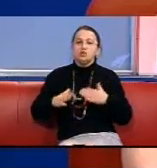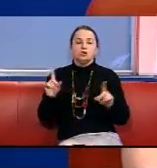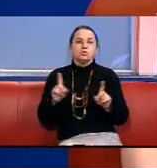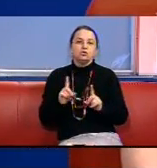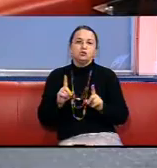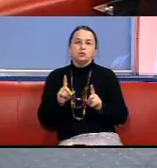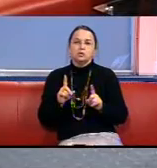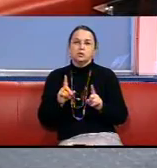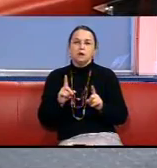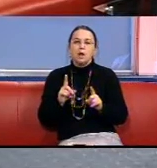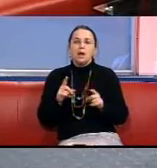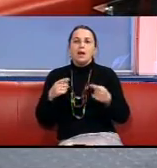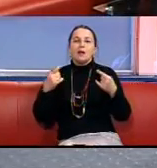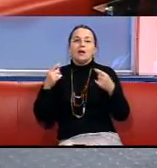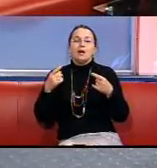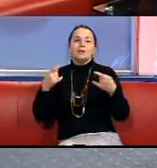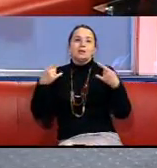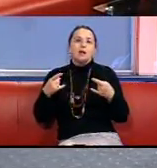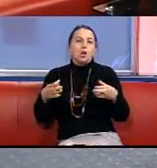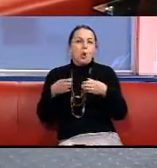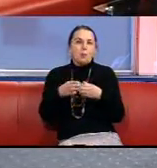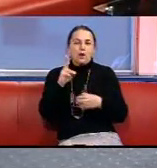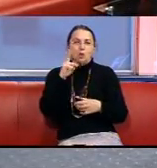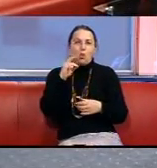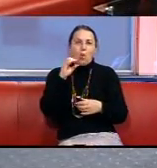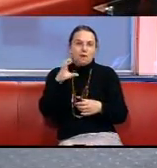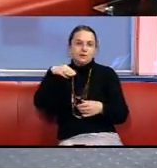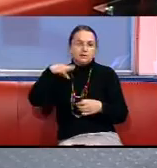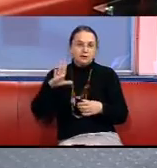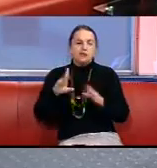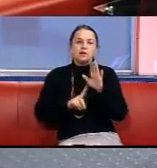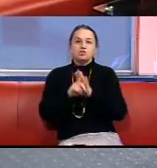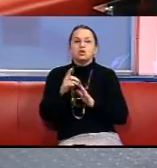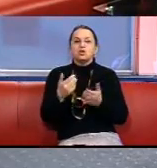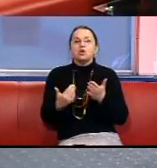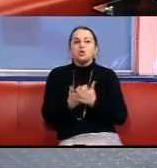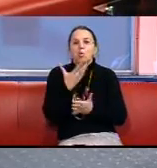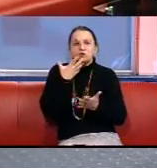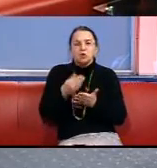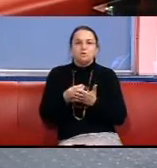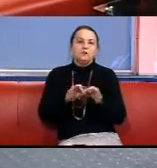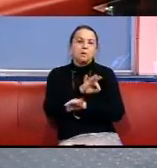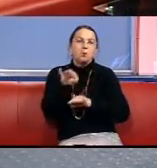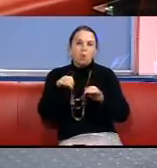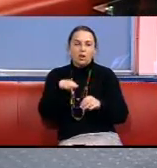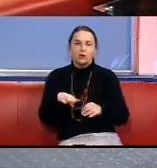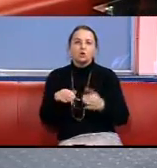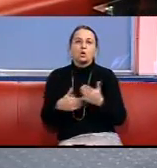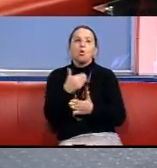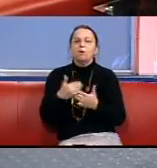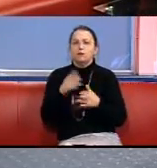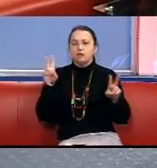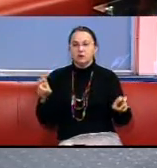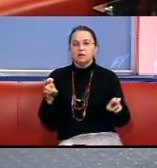що телекомпанія «Коляс ТІВІ» розпочинає власний новий проєкт «Новини